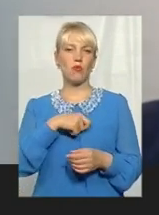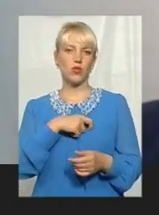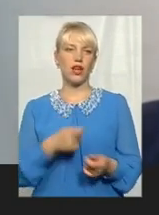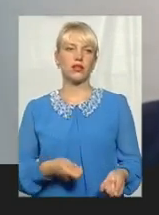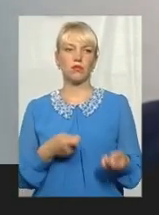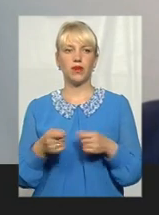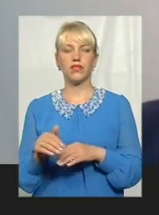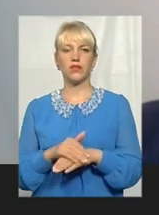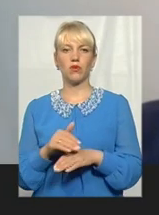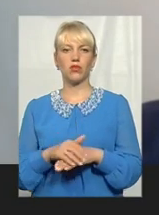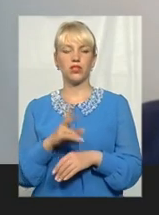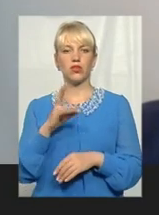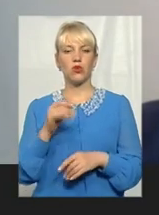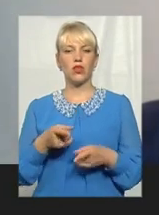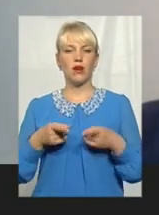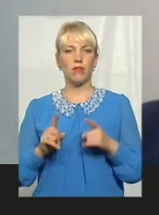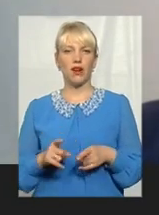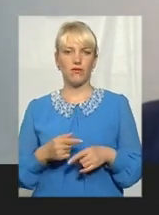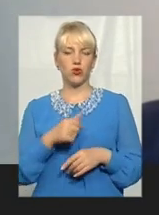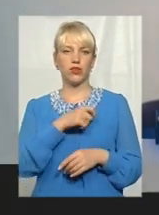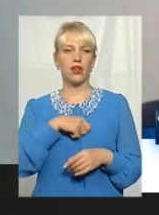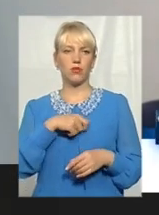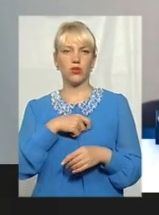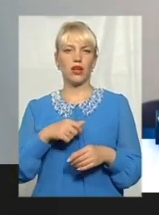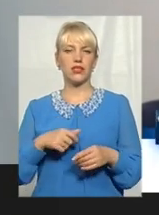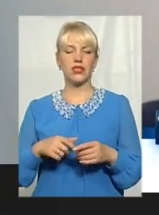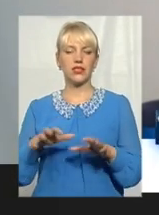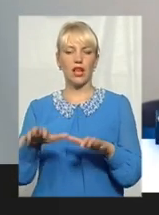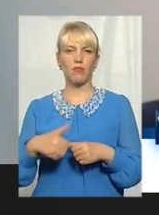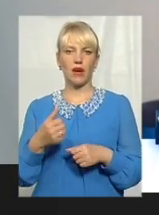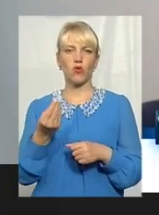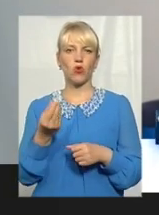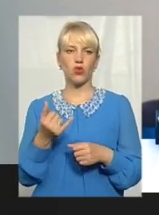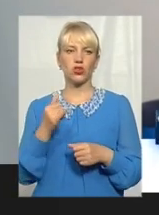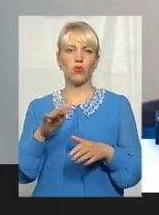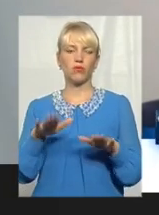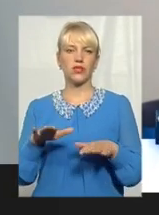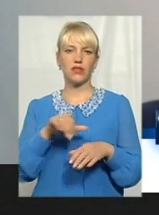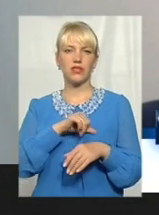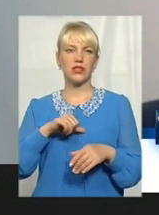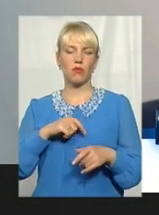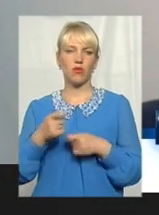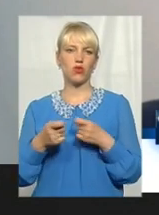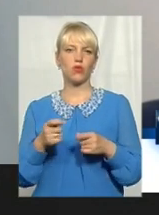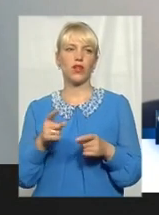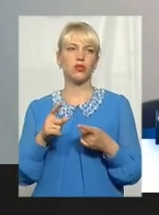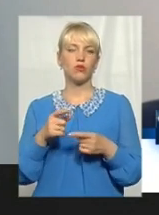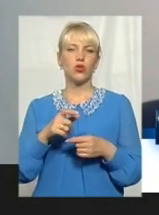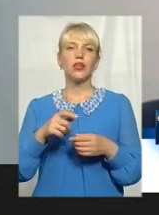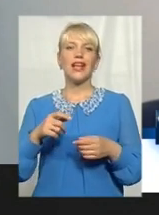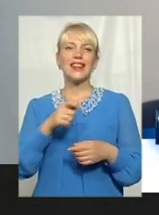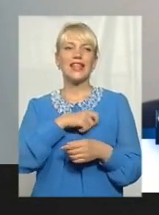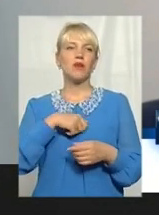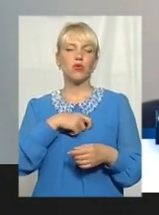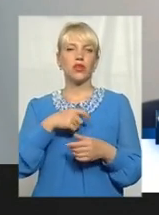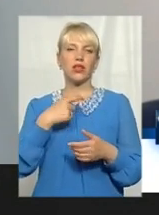депутат молодий. Але, направду, депутат забрав кошти у місцевого самоврядування. Тому що депутати, собі їх прощі,